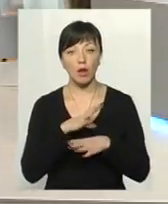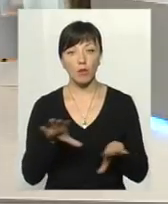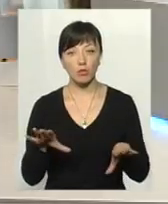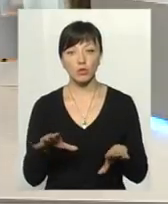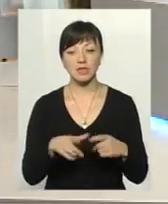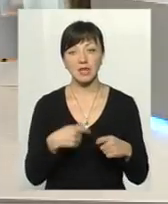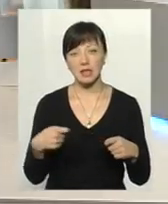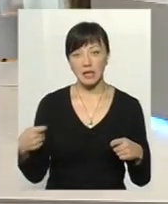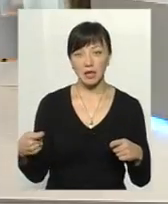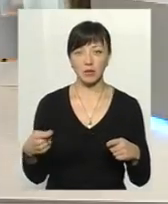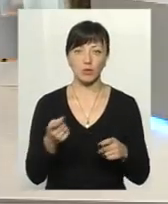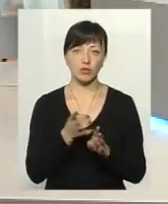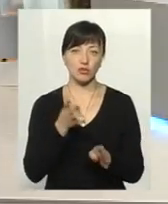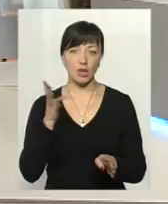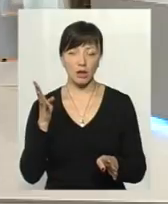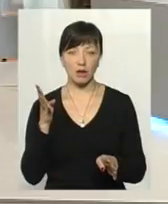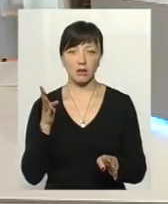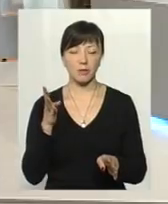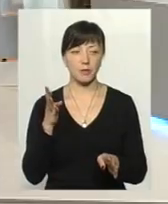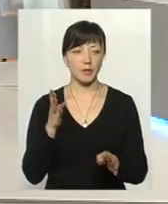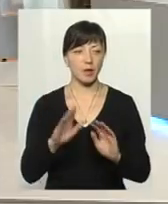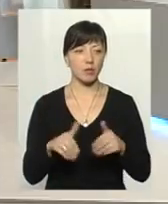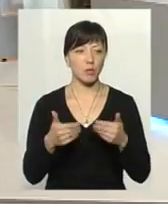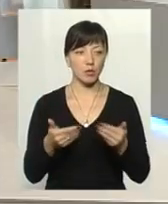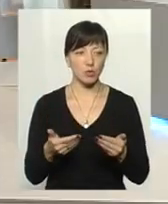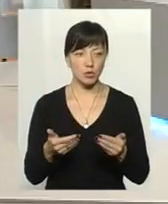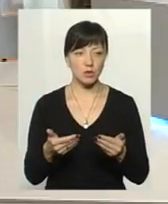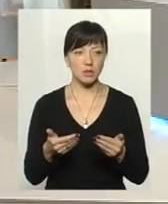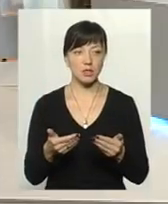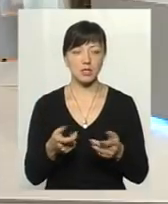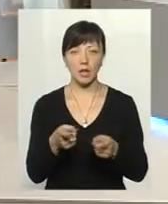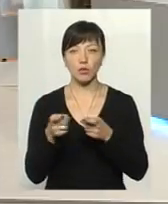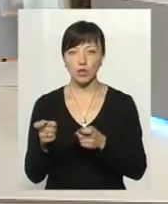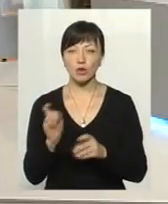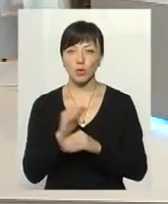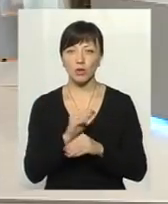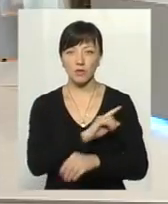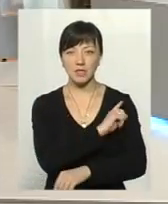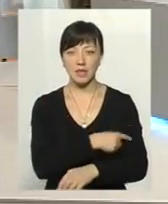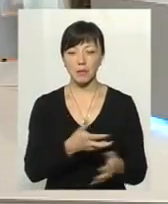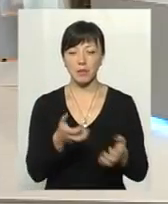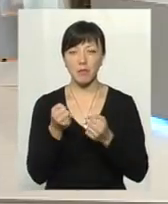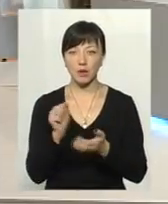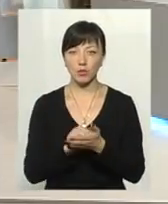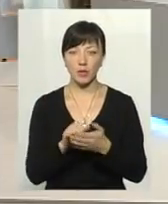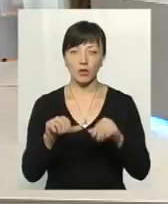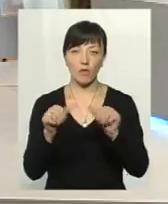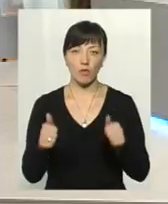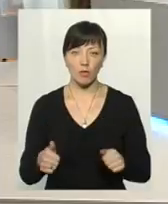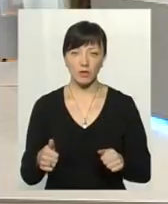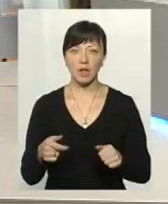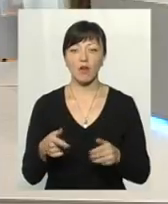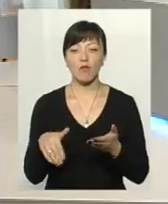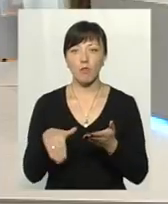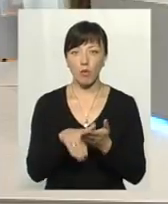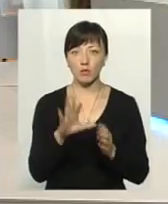затримок, великих черг, пропонується залучати додаткові сили приймати ці документи, оформлювати, тобто в